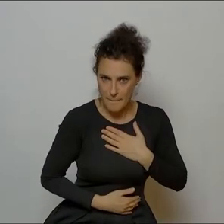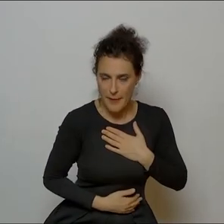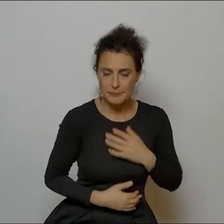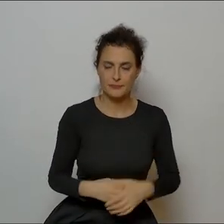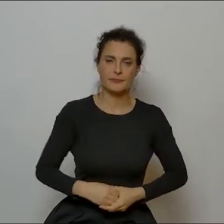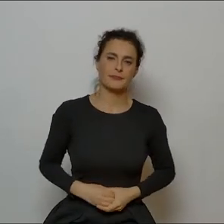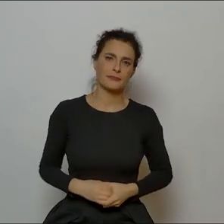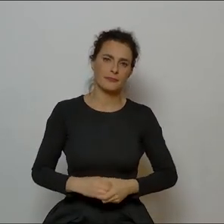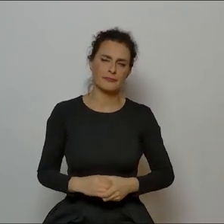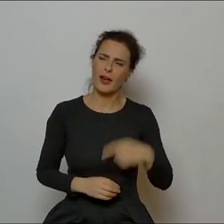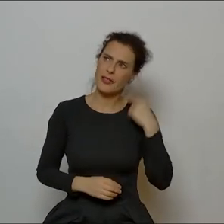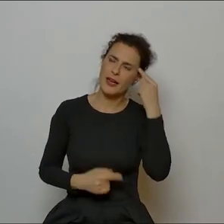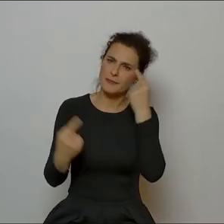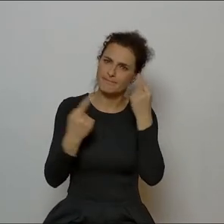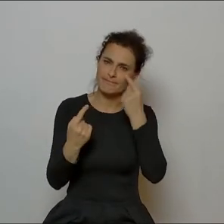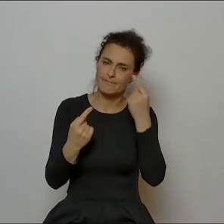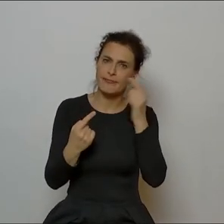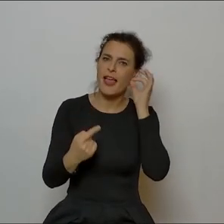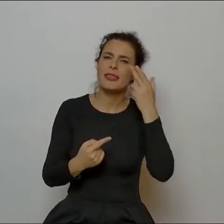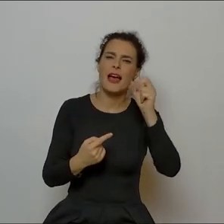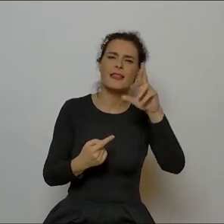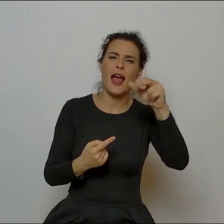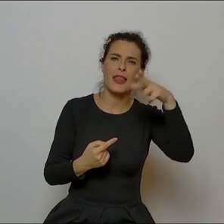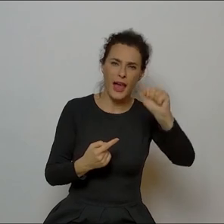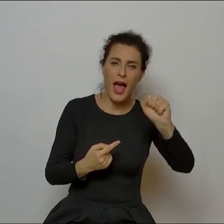Teraz tak główkuję, no wiem na pewno, że Natalia Sikora